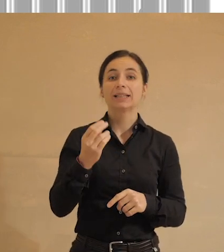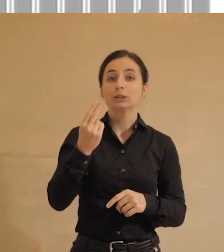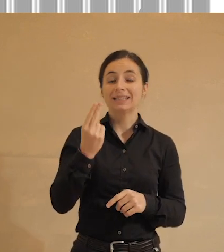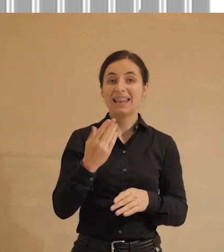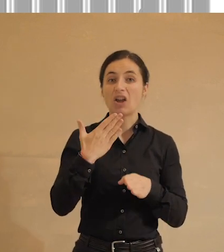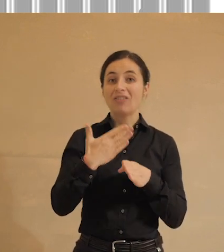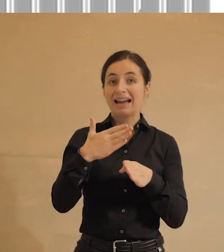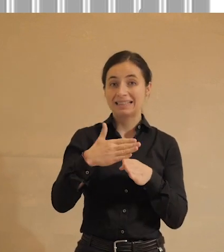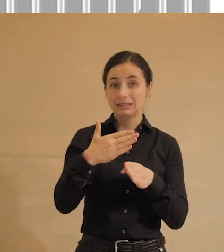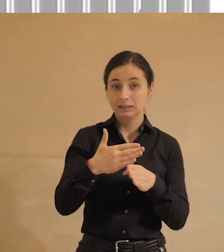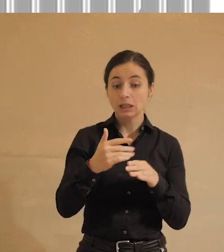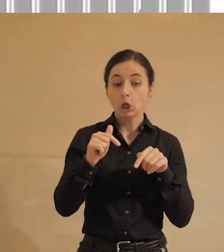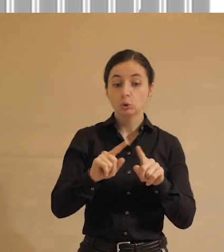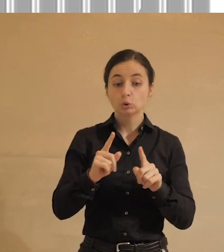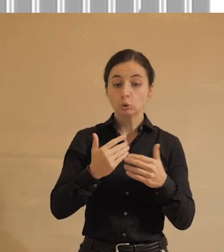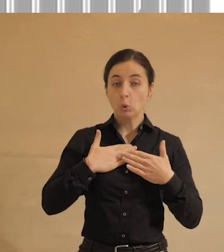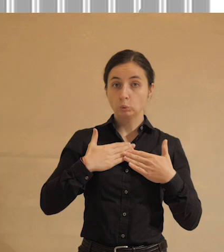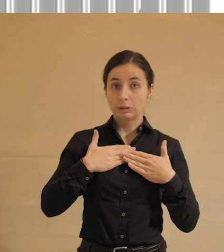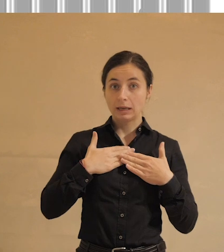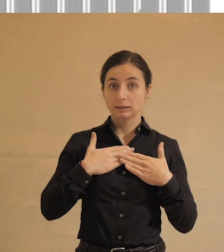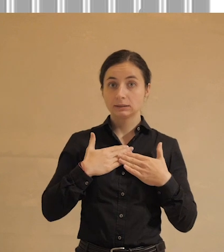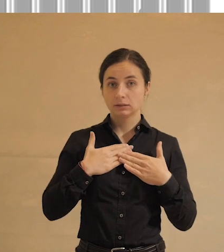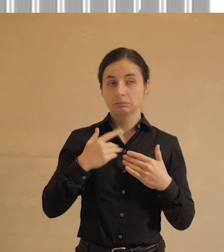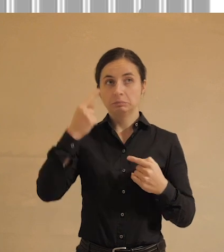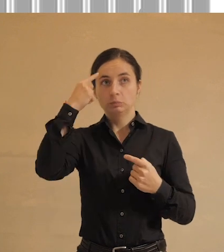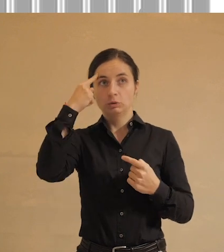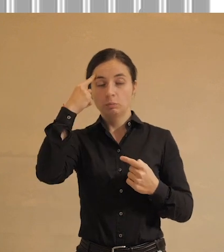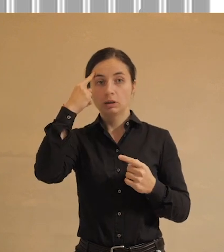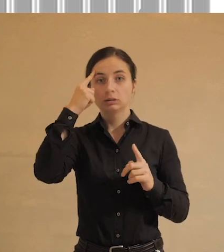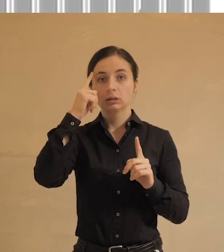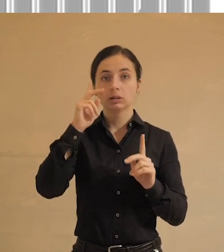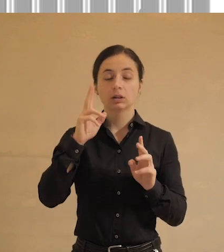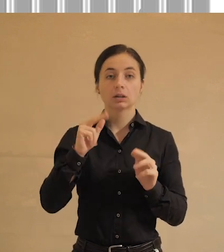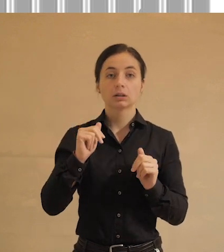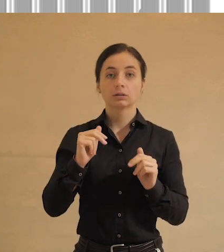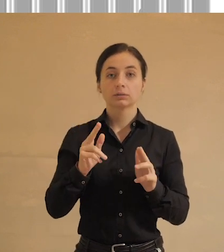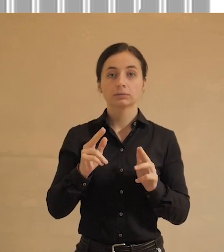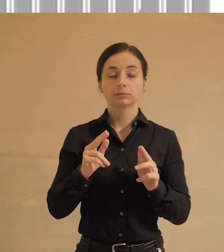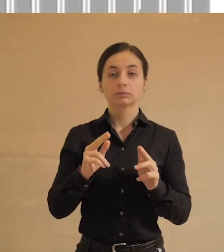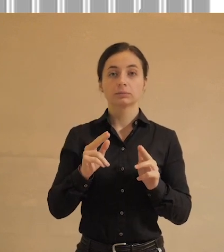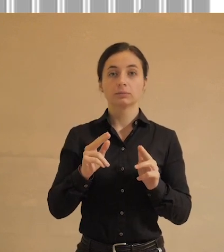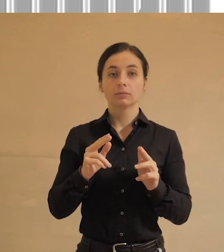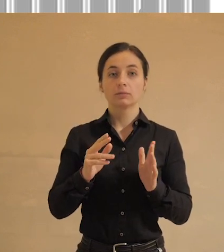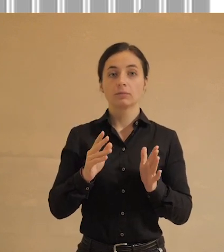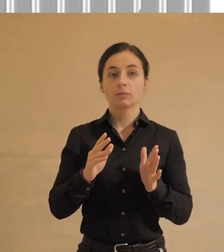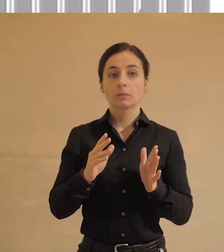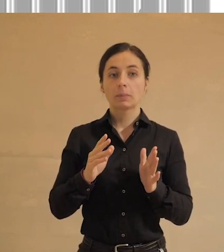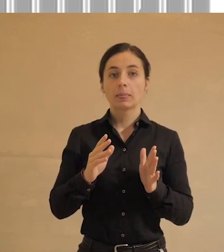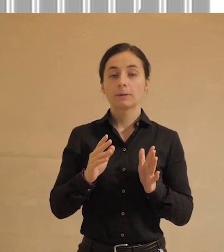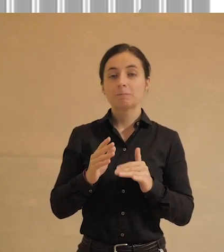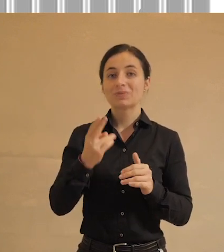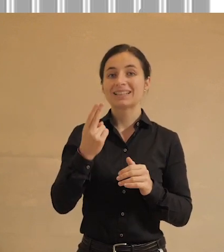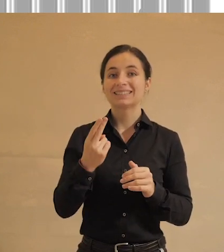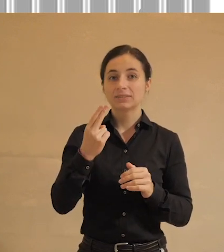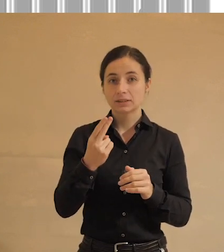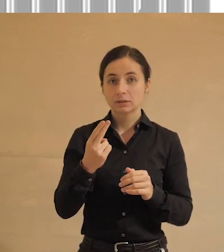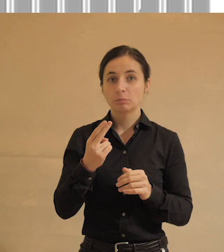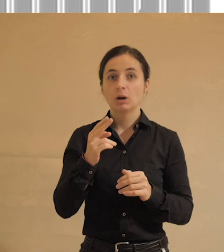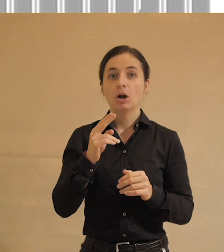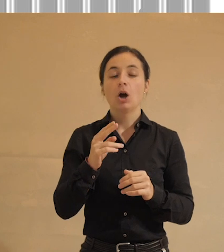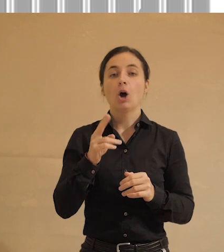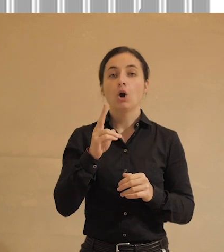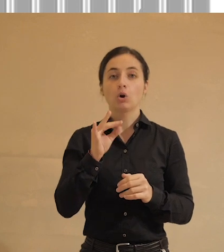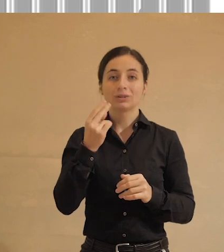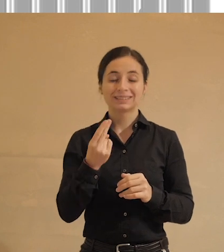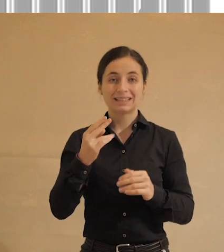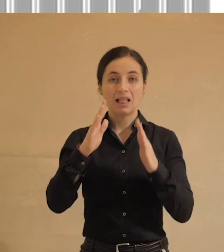то, что у нас в первую очередь ассоциируется с, собственно говоря, цифровым-то концлагерем,